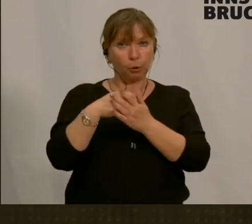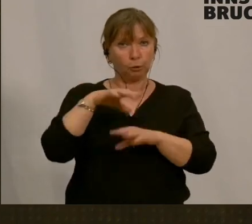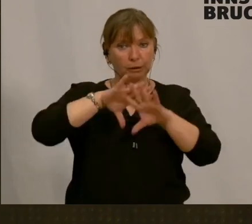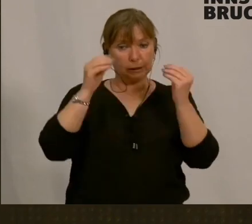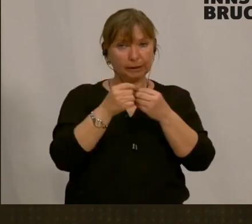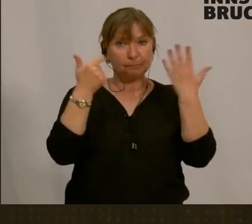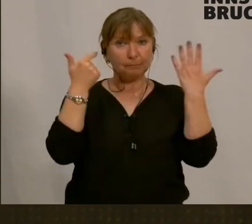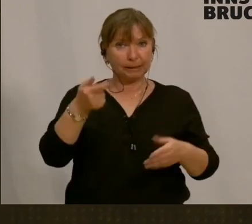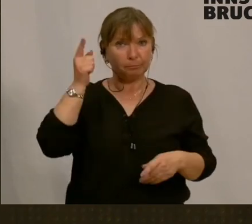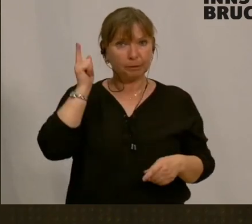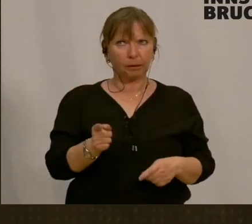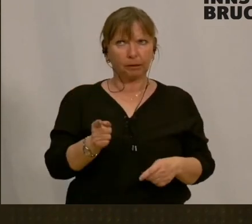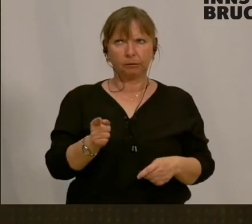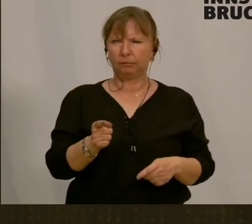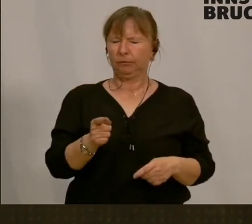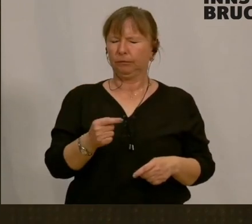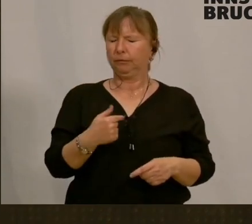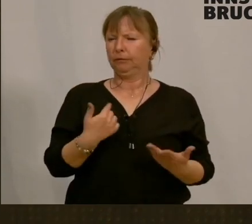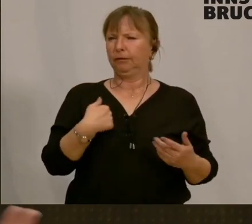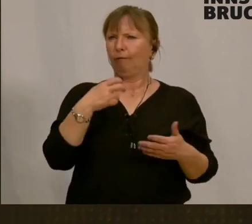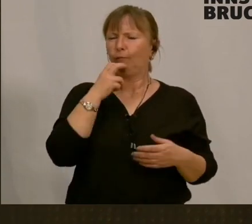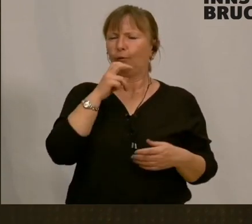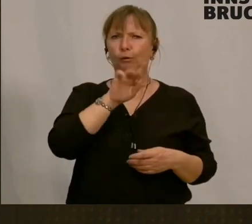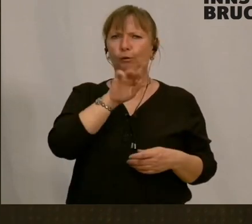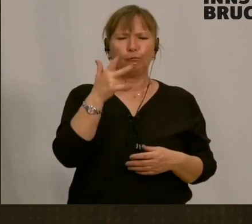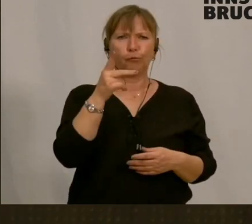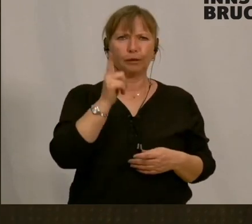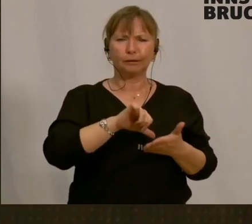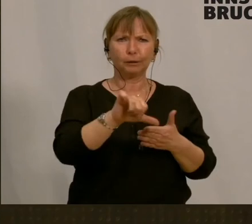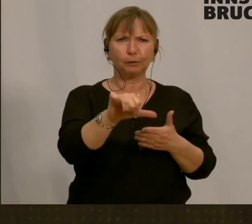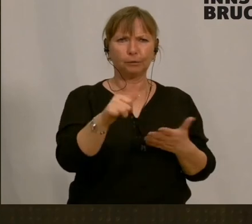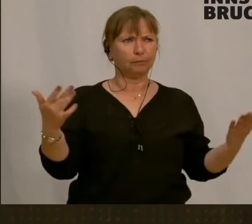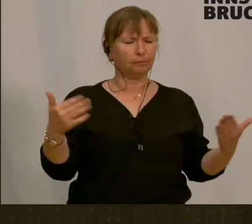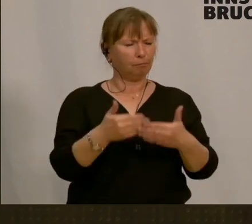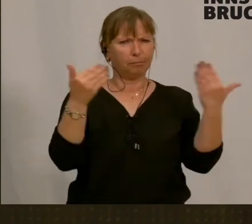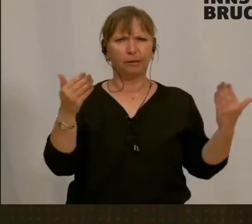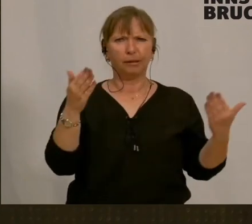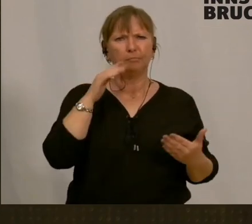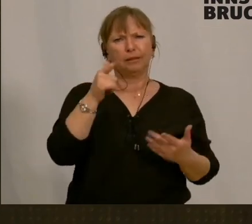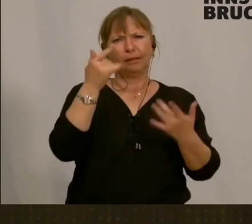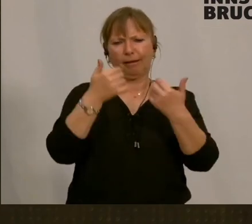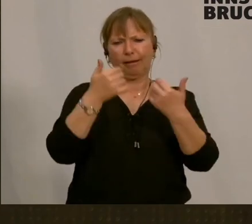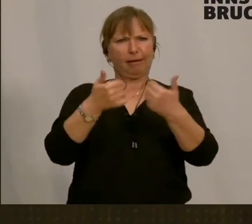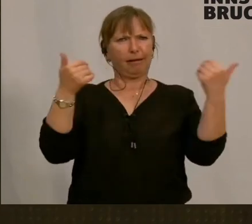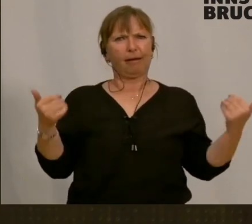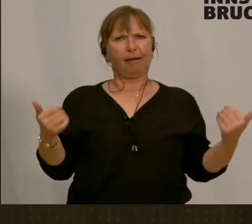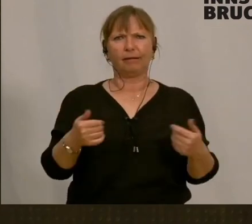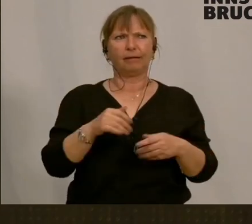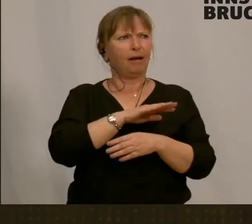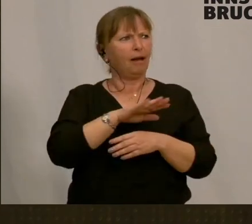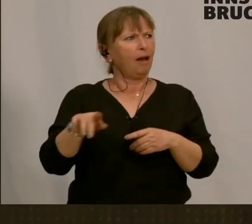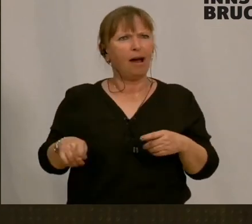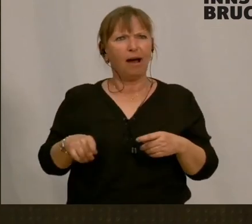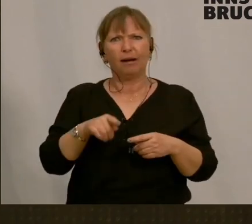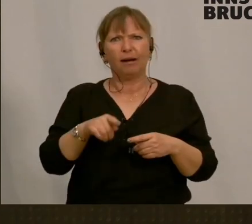auch gleich 35.000 bezahle. Also, dieses Splitting, was da hier passiert, das wird euch nicht alle Pitsche vernauert, den ganzen Haufen da herinnen